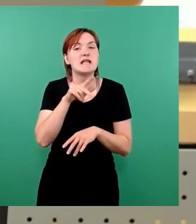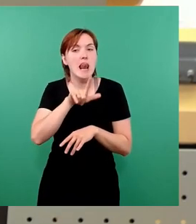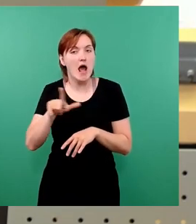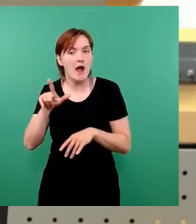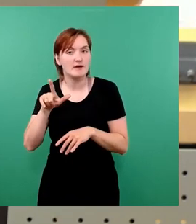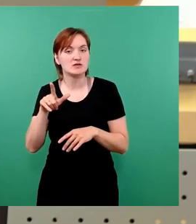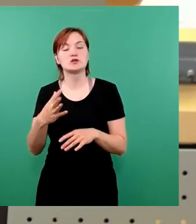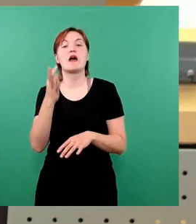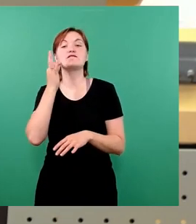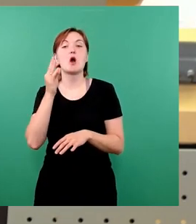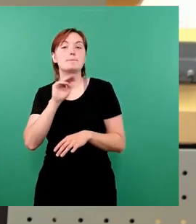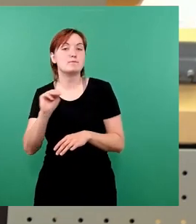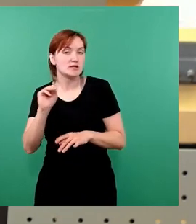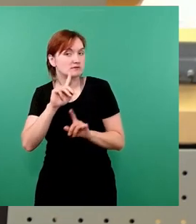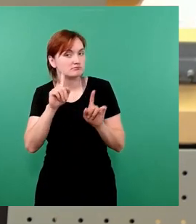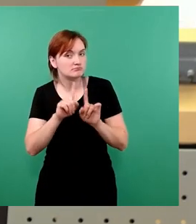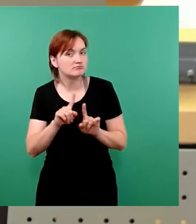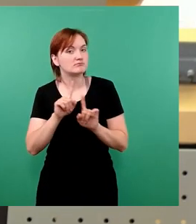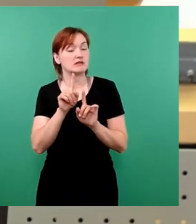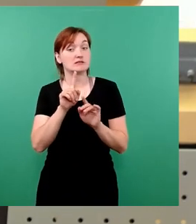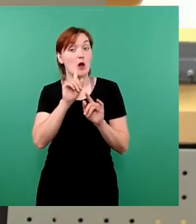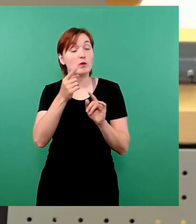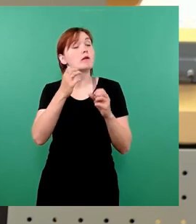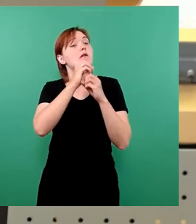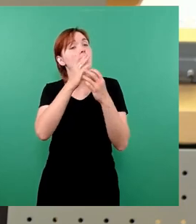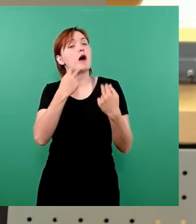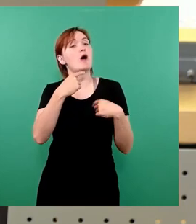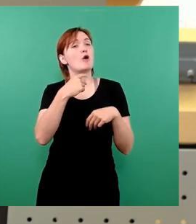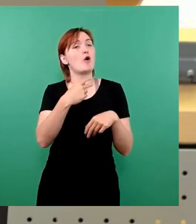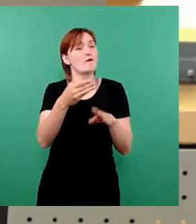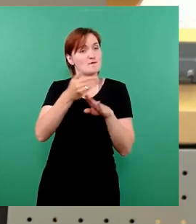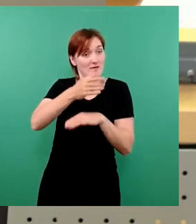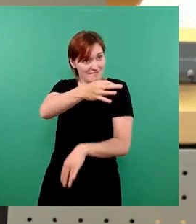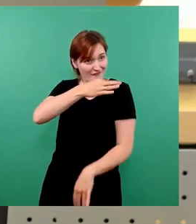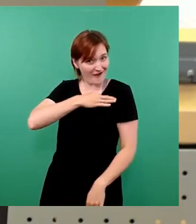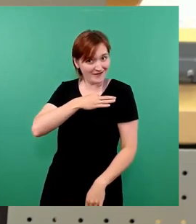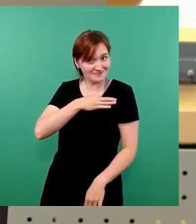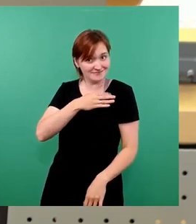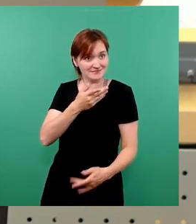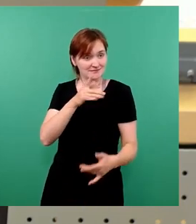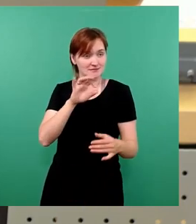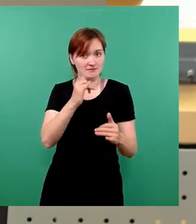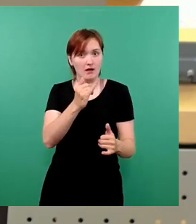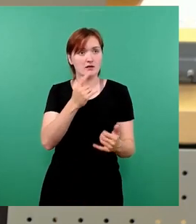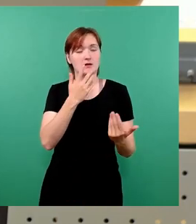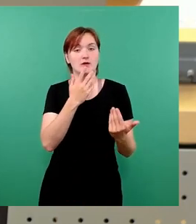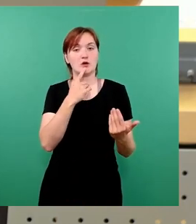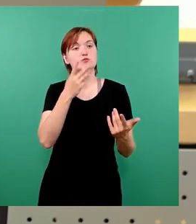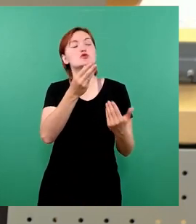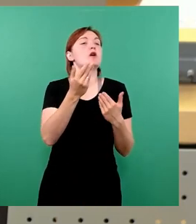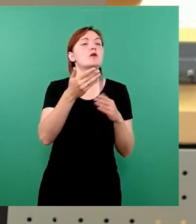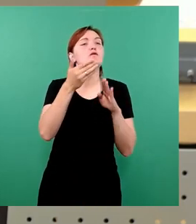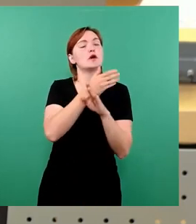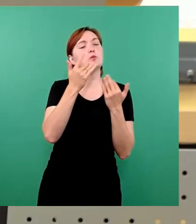auch eine Frau Möckel zunächst auch Rücksprache gehalten. Und man hat sich mal darüber verständigt, was wesentliche